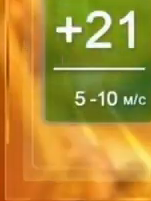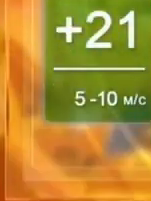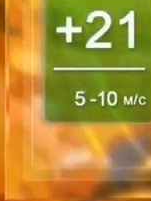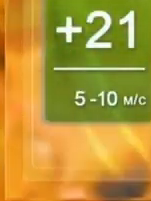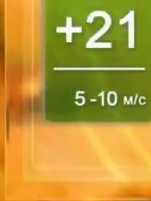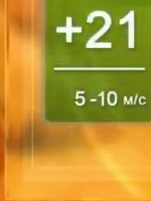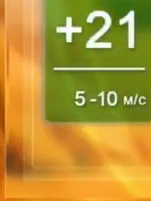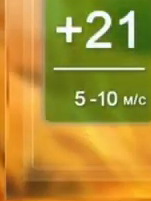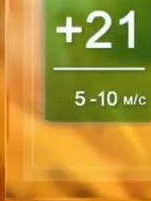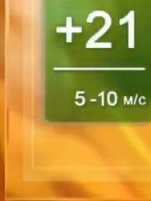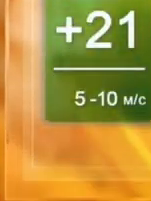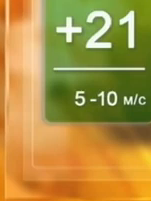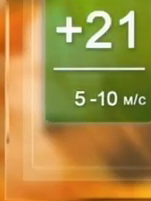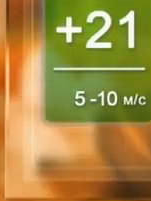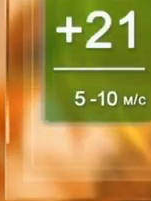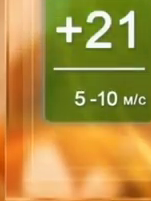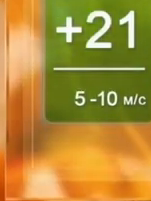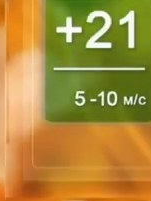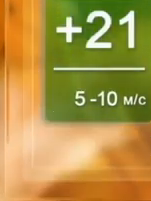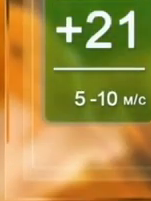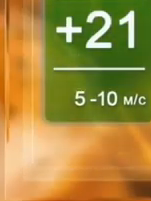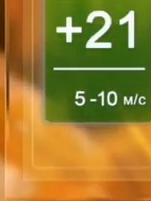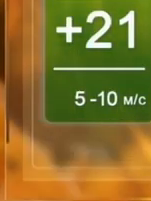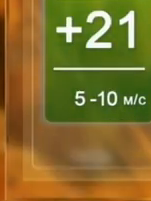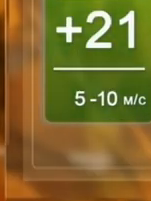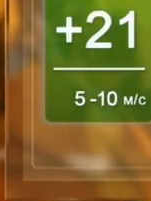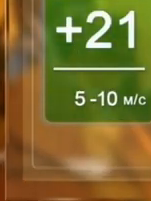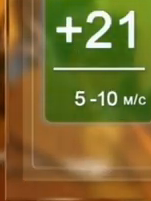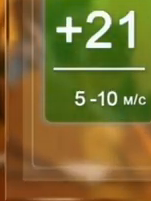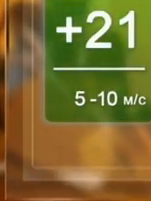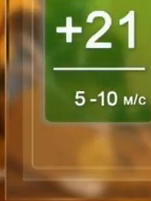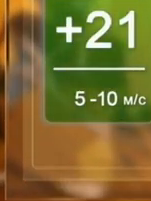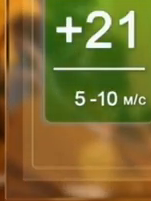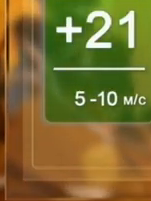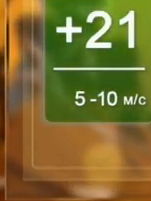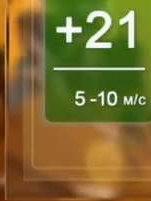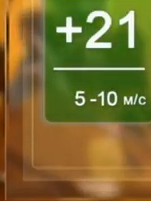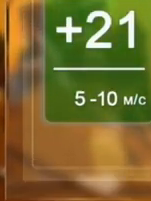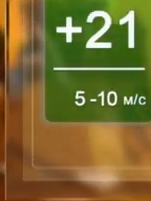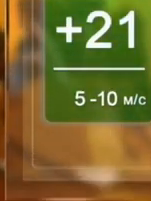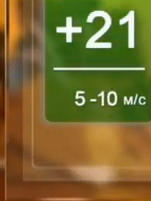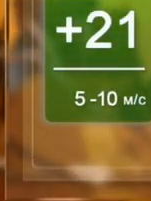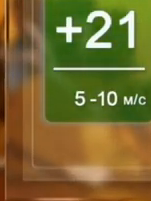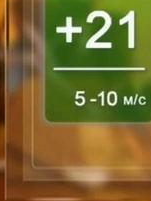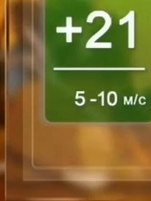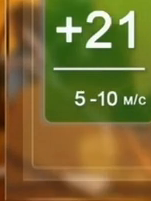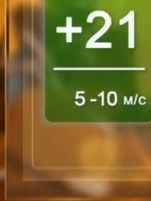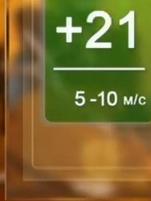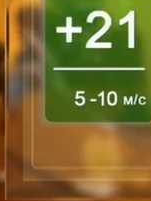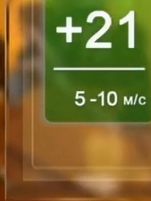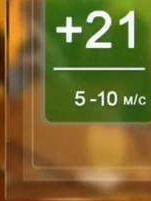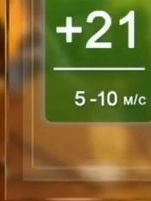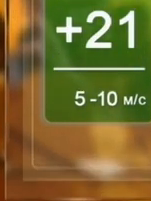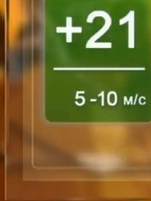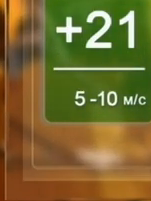16 вересня на Хмельниччині синоптики прогнозують мінливу хмарність. Опадів не передбачається. Вітер південного напрямку 5